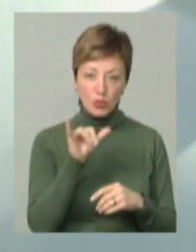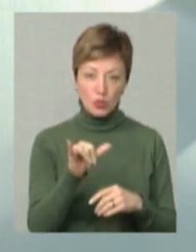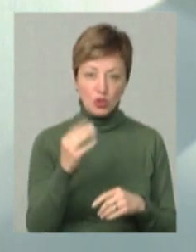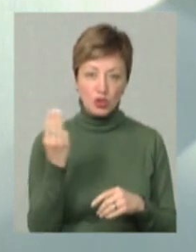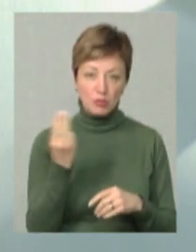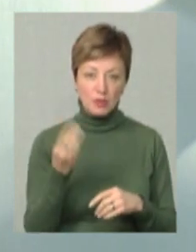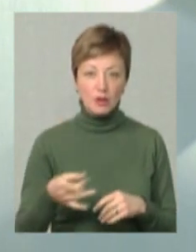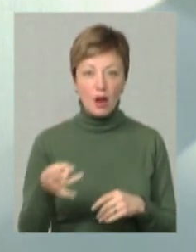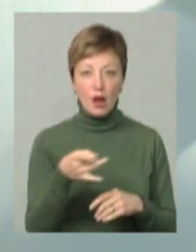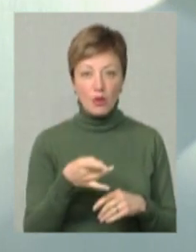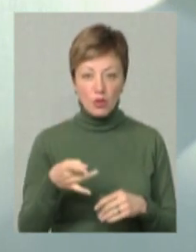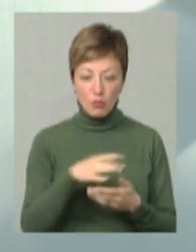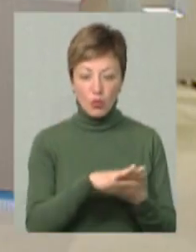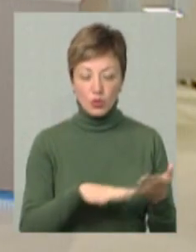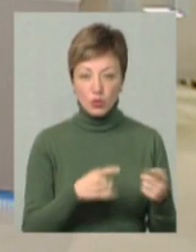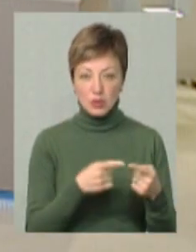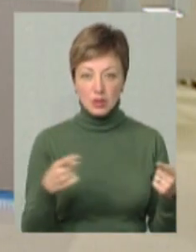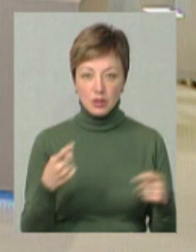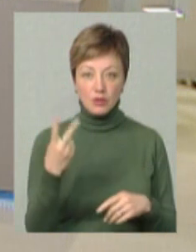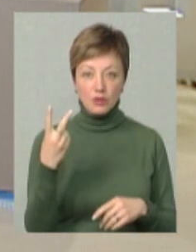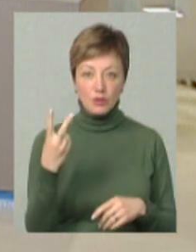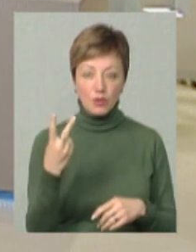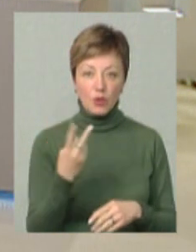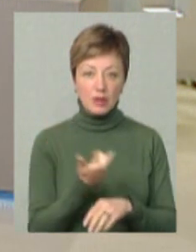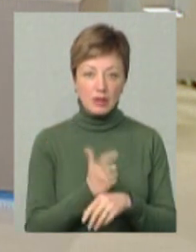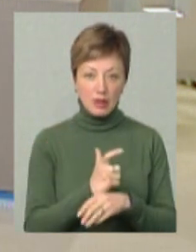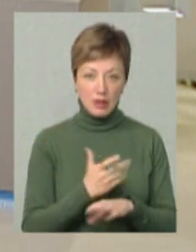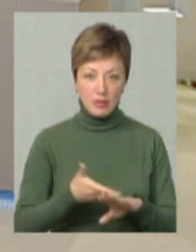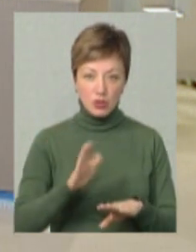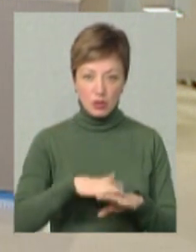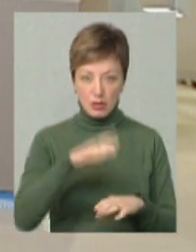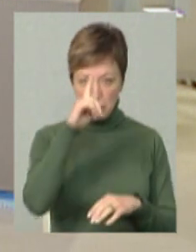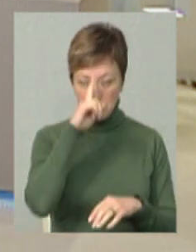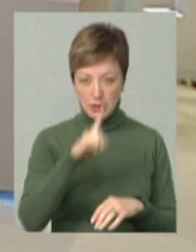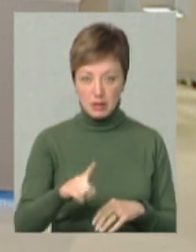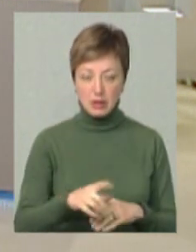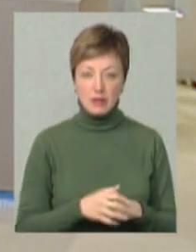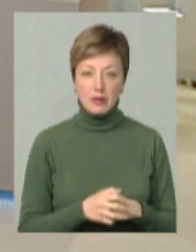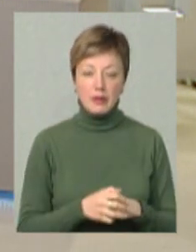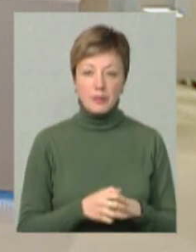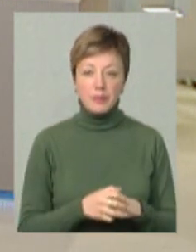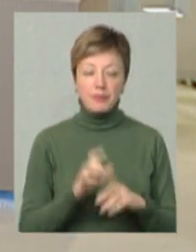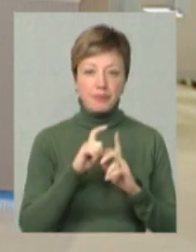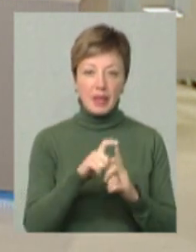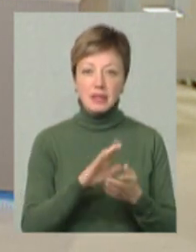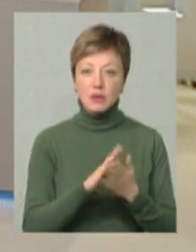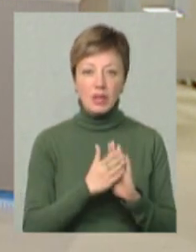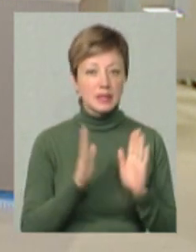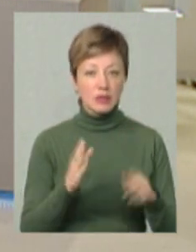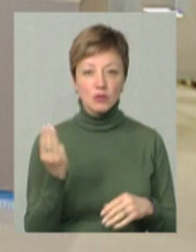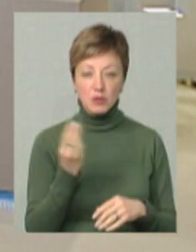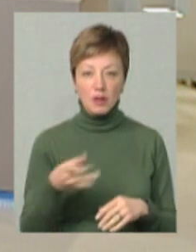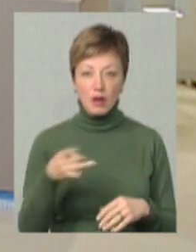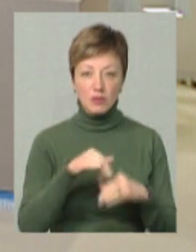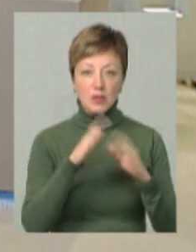Шепетівському районі впродовж цих двох надскладних місяців? Насправді, ситуація не тільки в Шепетівському